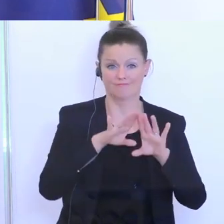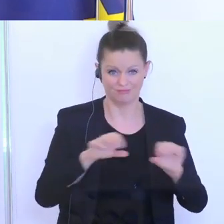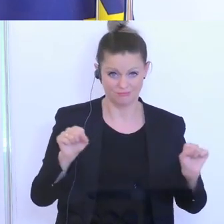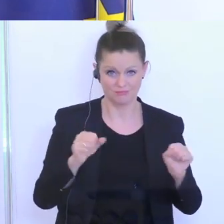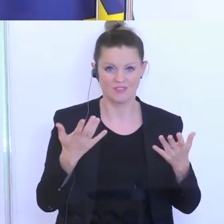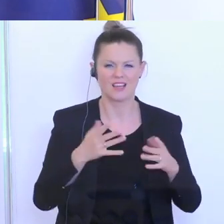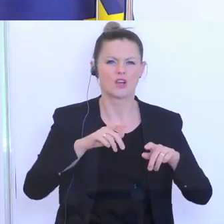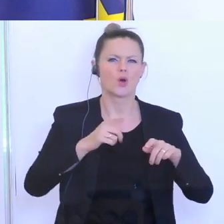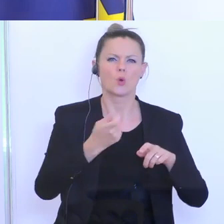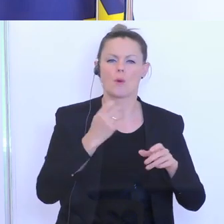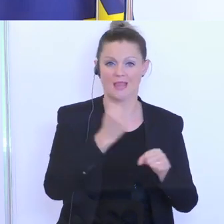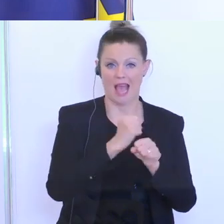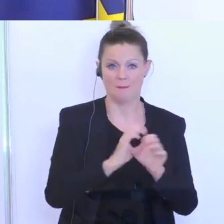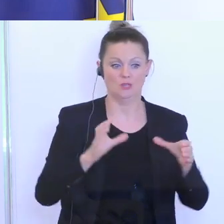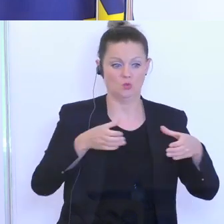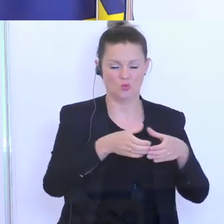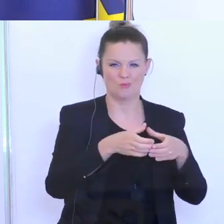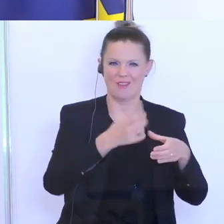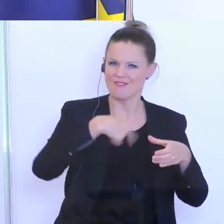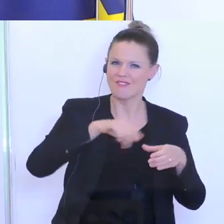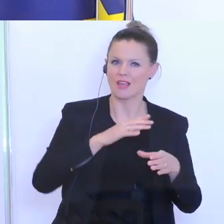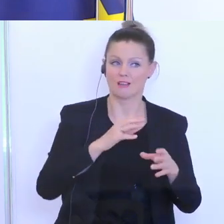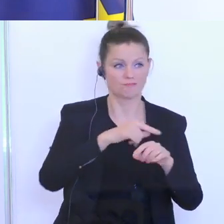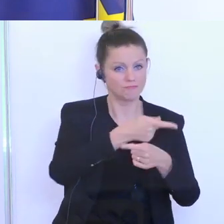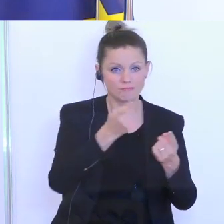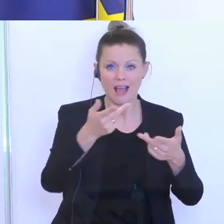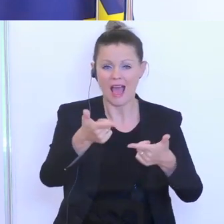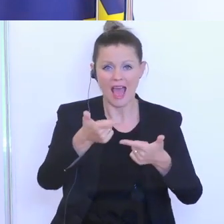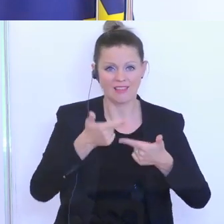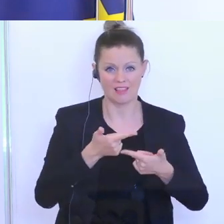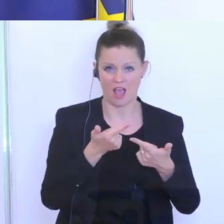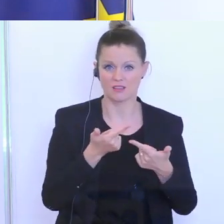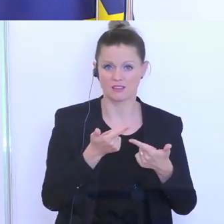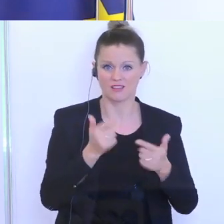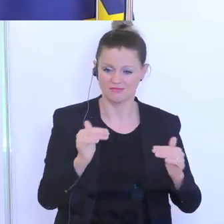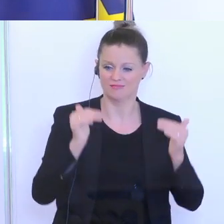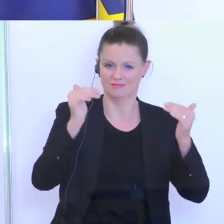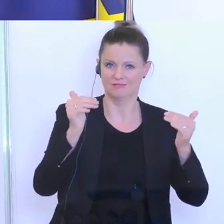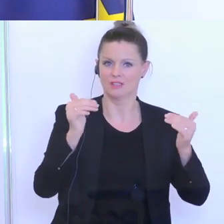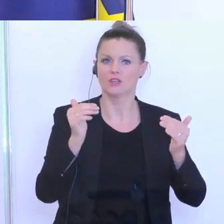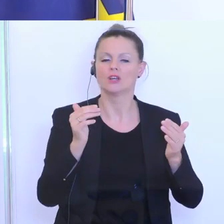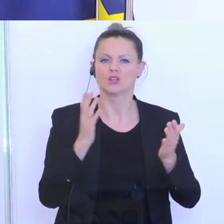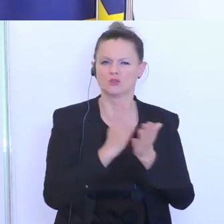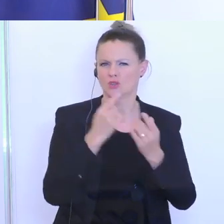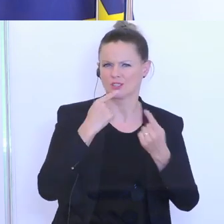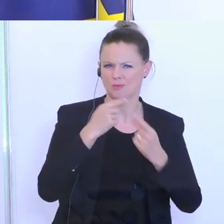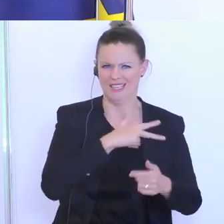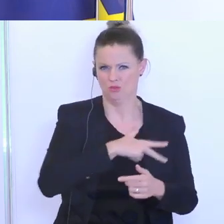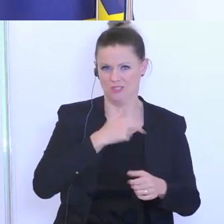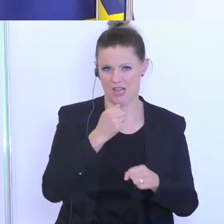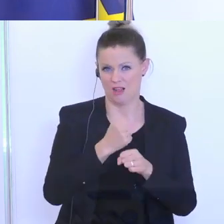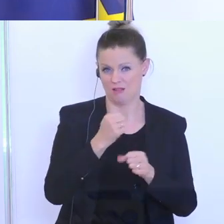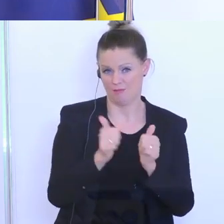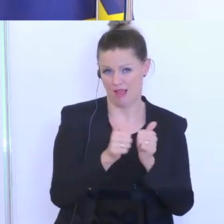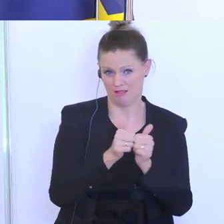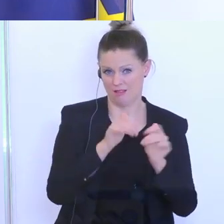dass es eine Arbeitsgruppe gibt, wo wir bereits einladen und auf höchster Ebene Gespräche führen mit den Sozialpartnern und dann